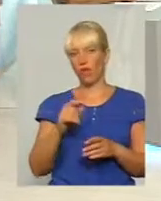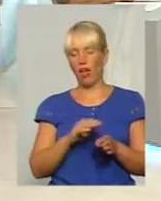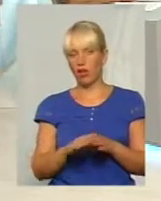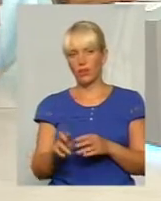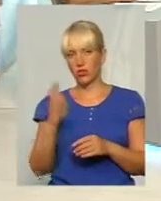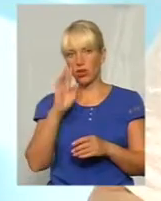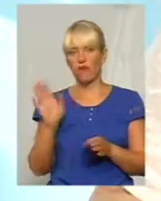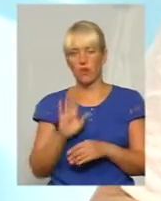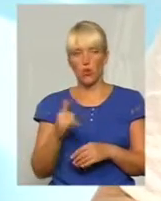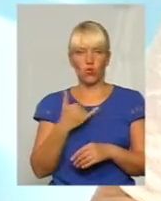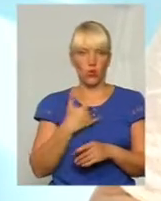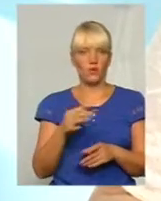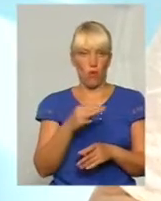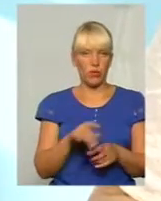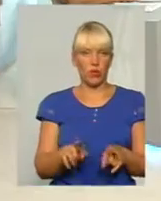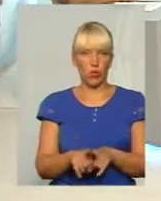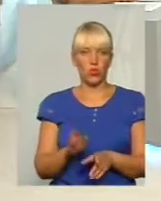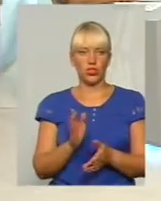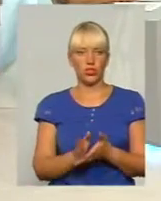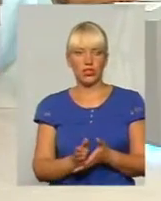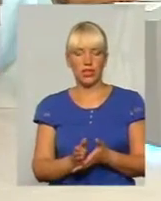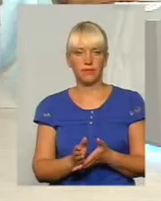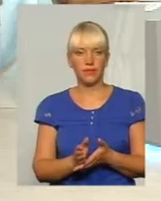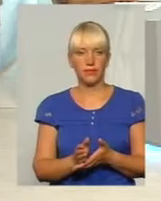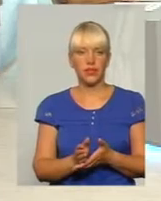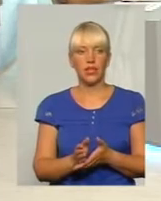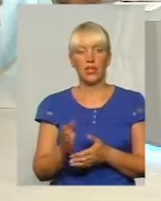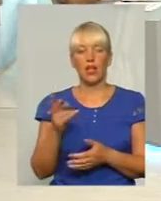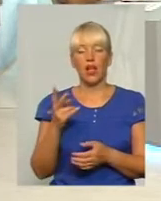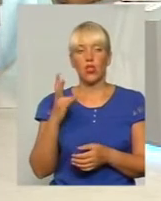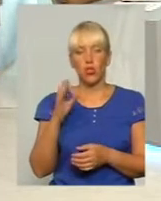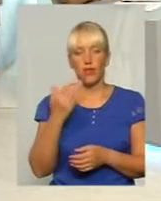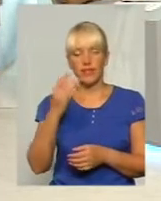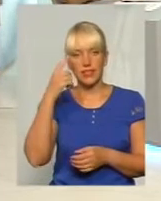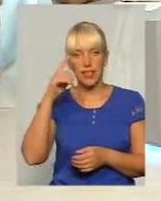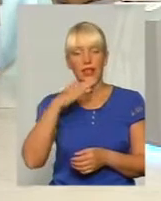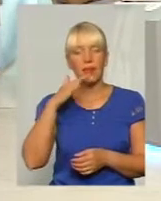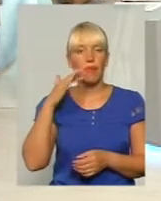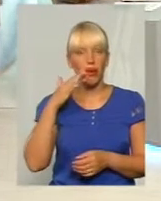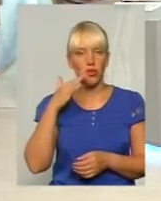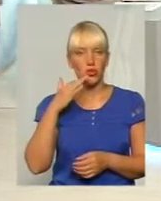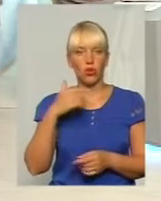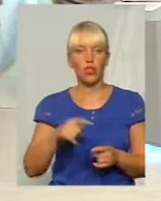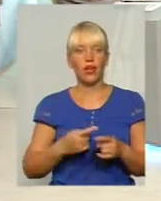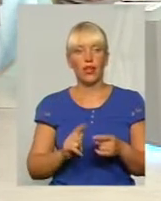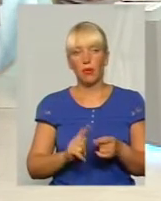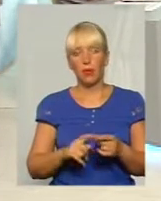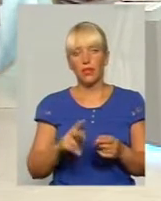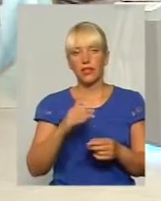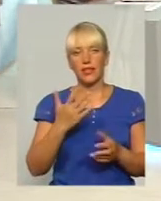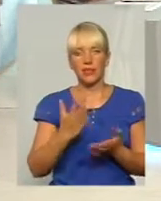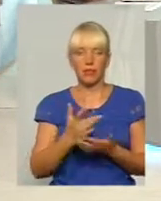В нас в області теж... В нас аналогічні статки має на увазі. Ні, ну є, звичайно. Але що знаєте, багатьох там дружини, приватні